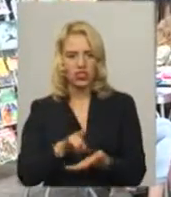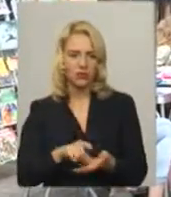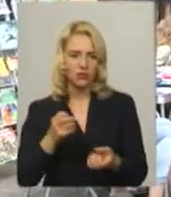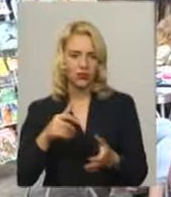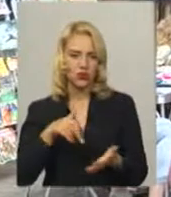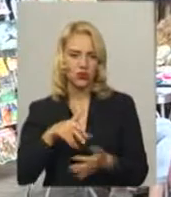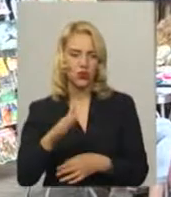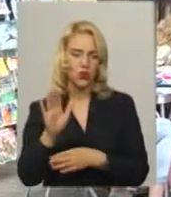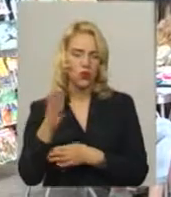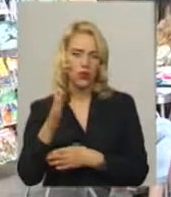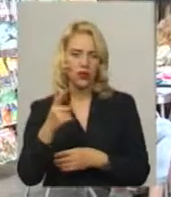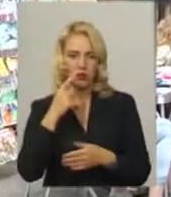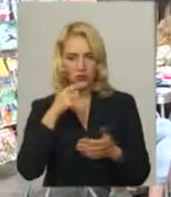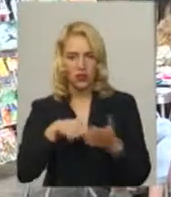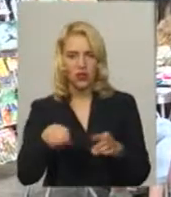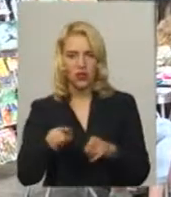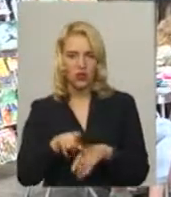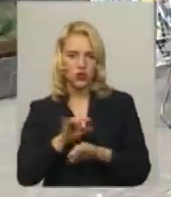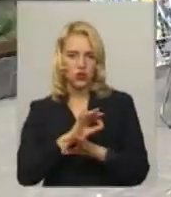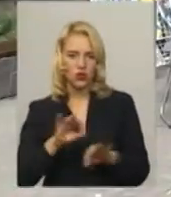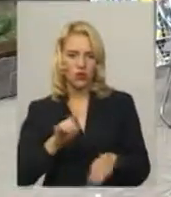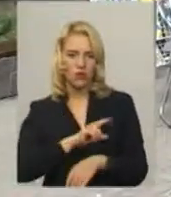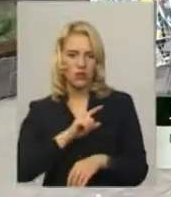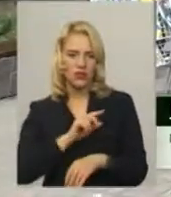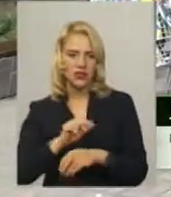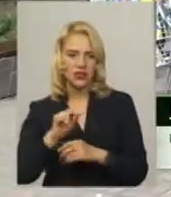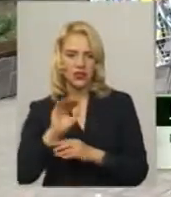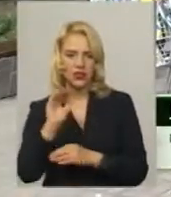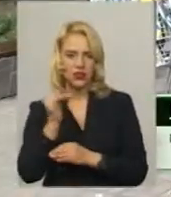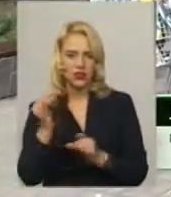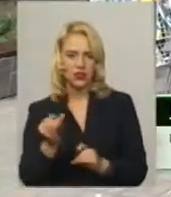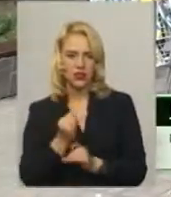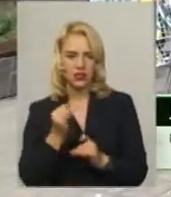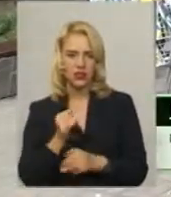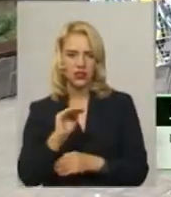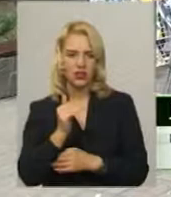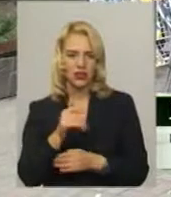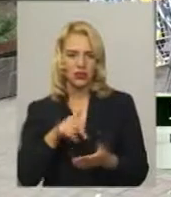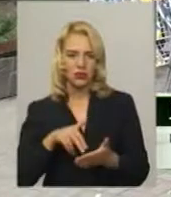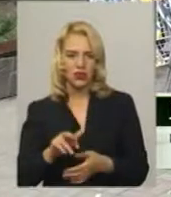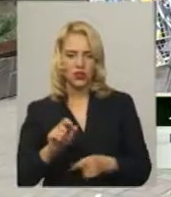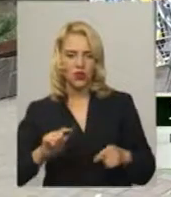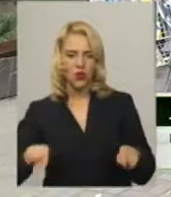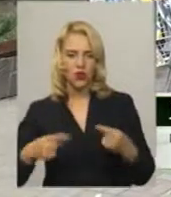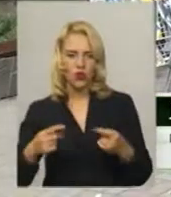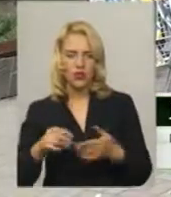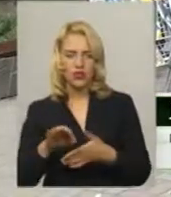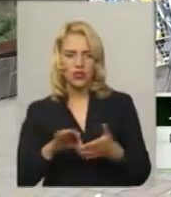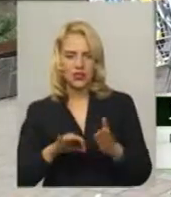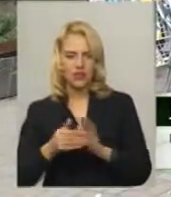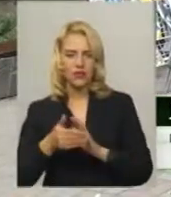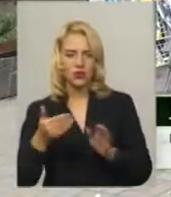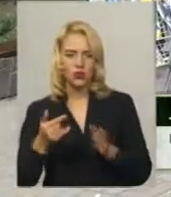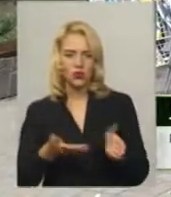натрапили на такий чудовий майстер-клас. Це зацікавило дитину, вона підійшла, організатори відразу відгукнулися,